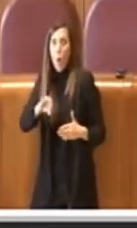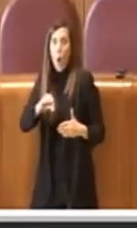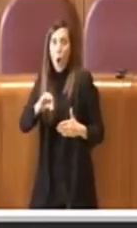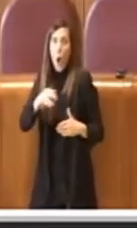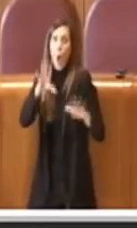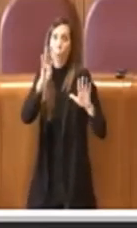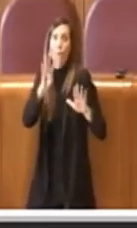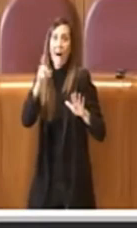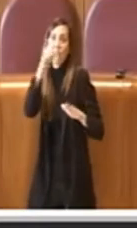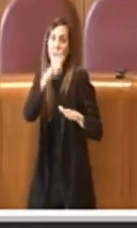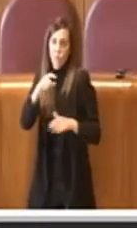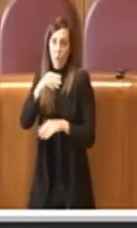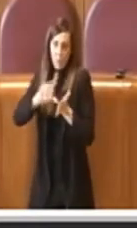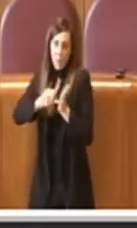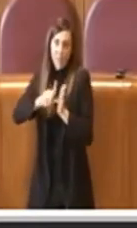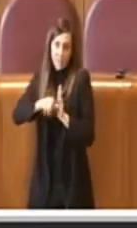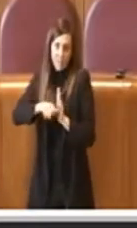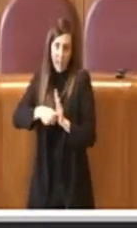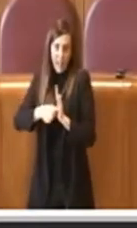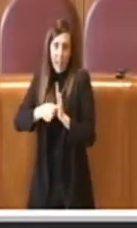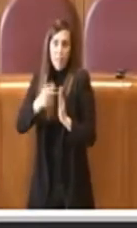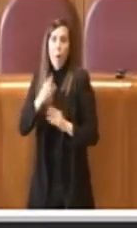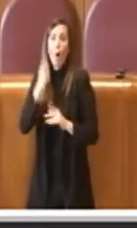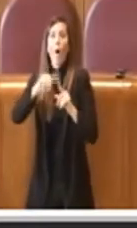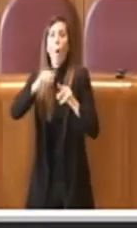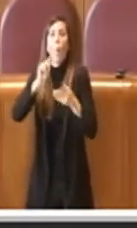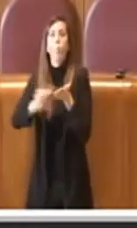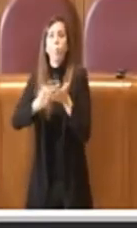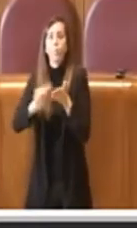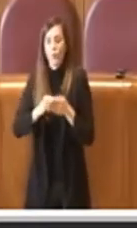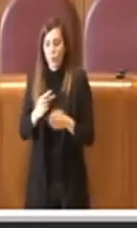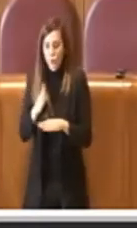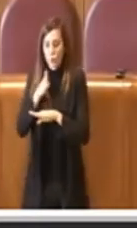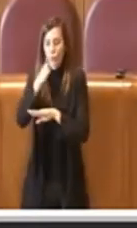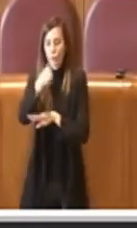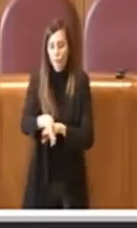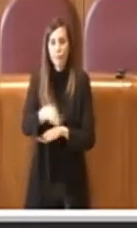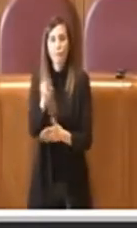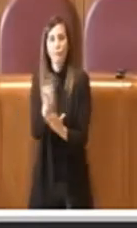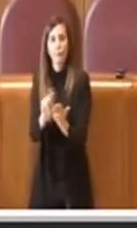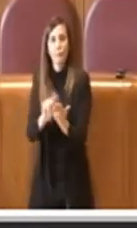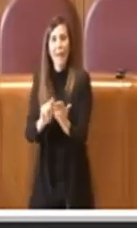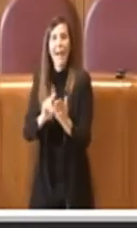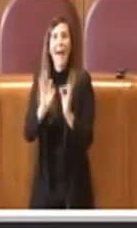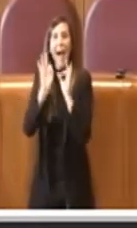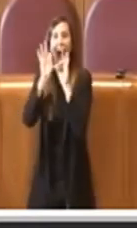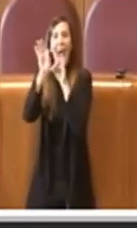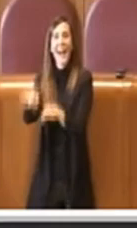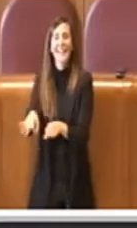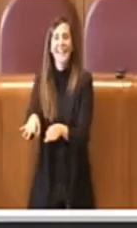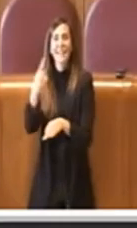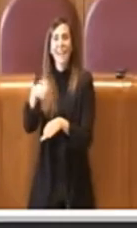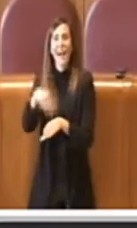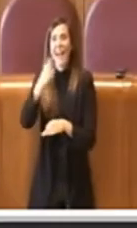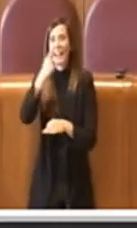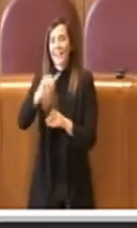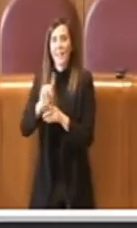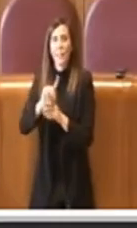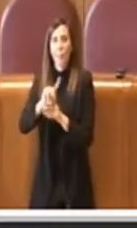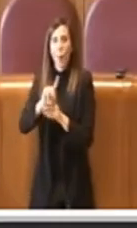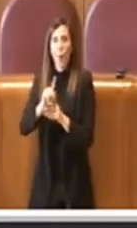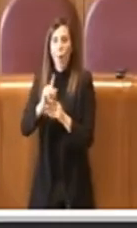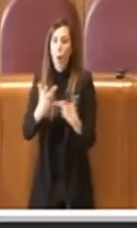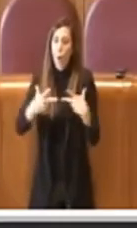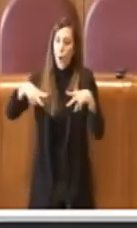gli operatori di categoria, invece verrà fatta ad ufficio e gli arriverà la notifica di avvenuto